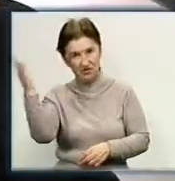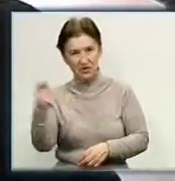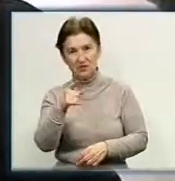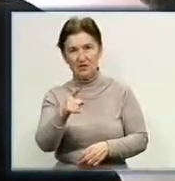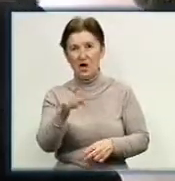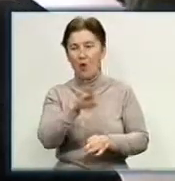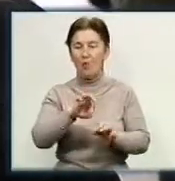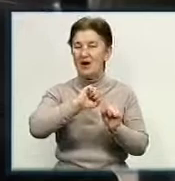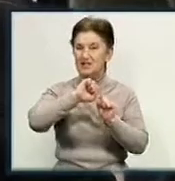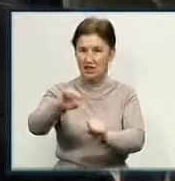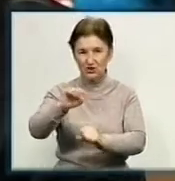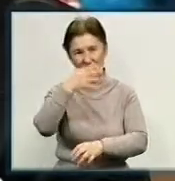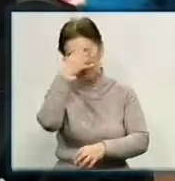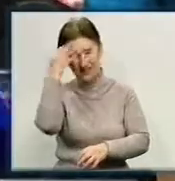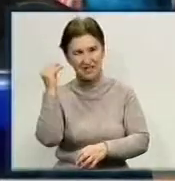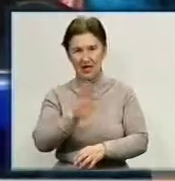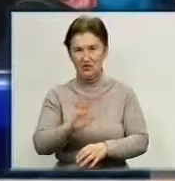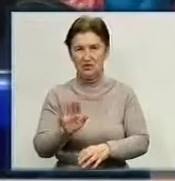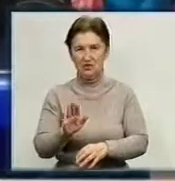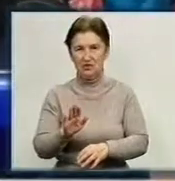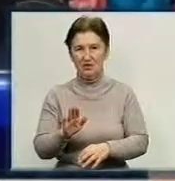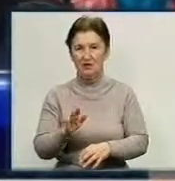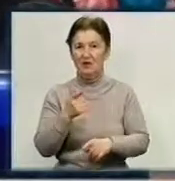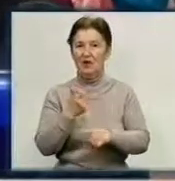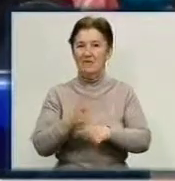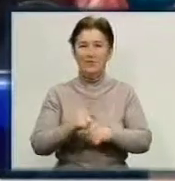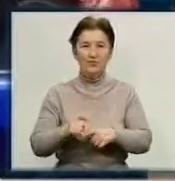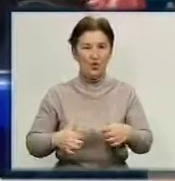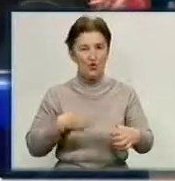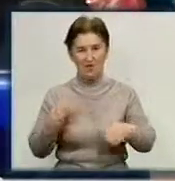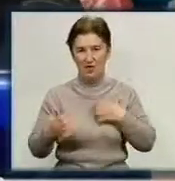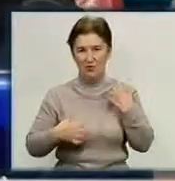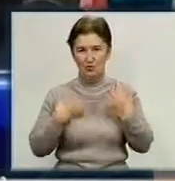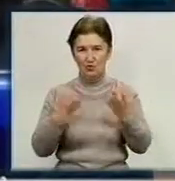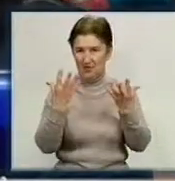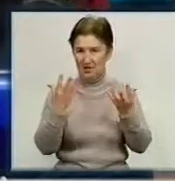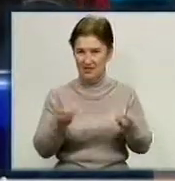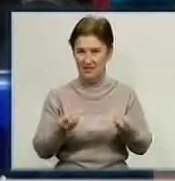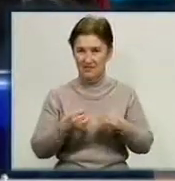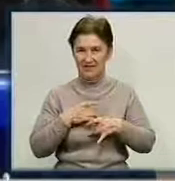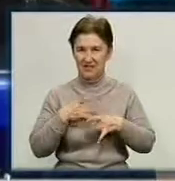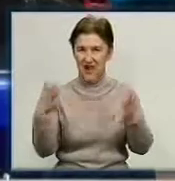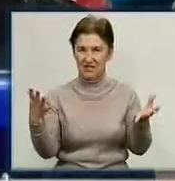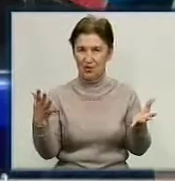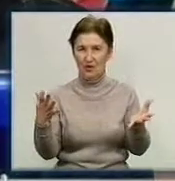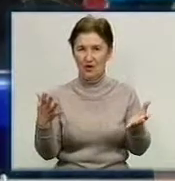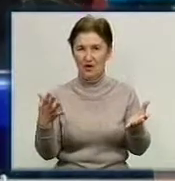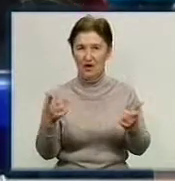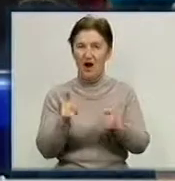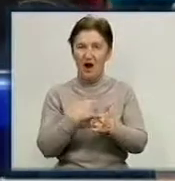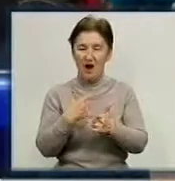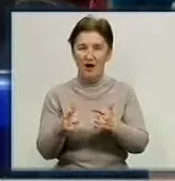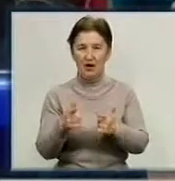що про захисників не забувають. Чесно говоря, це дуже волнуюче свято таке, прям до сльоз, як сказати. Але